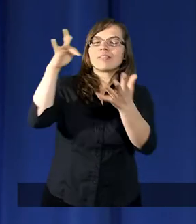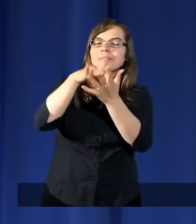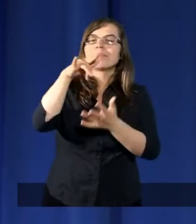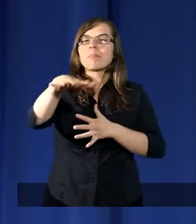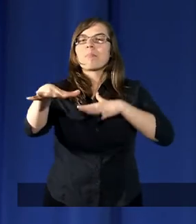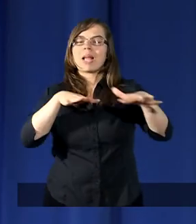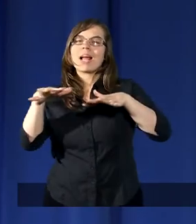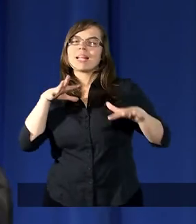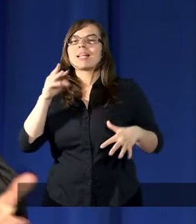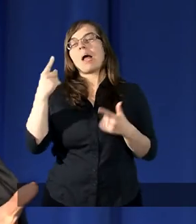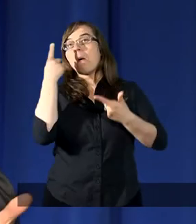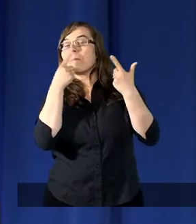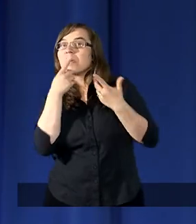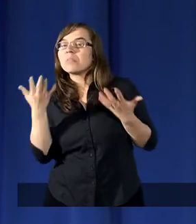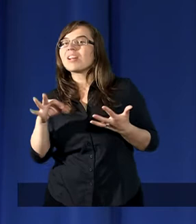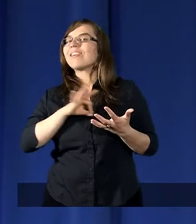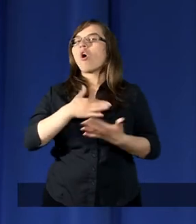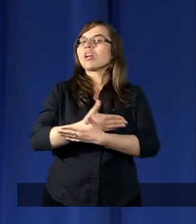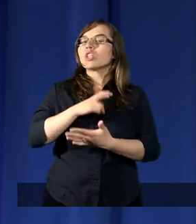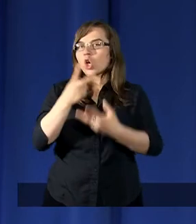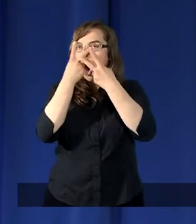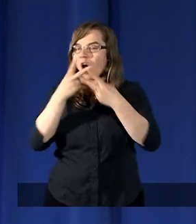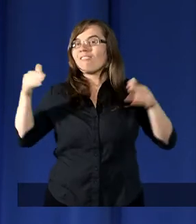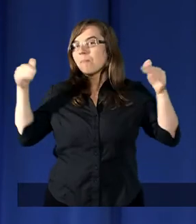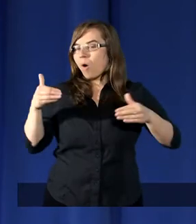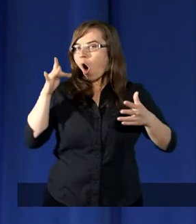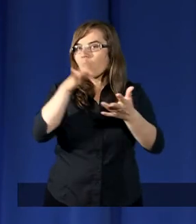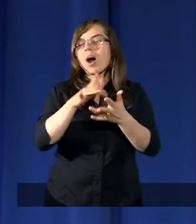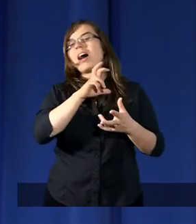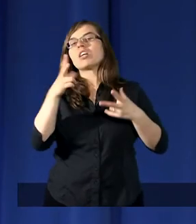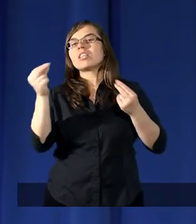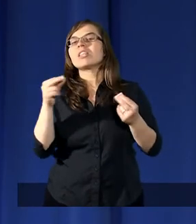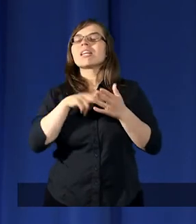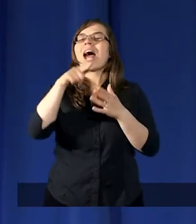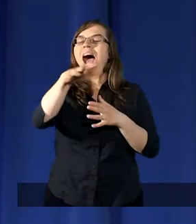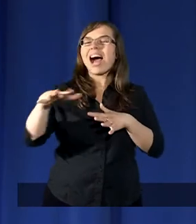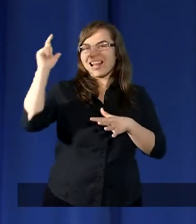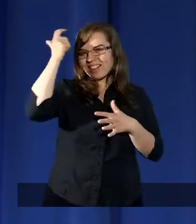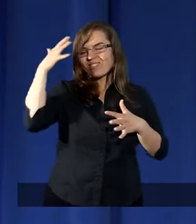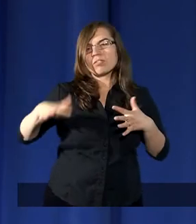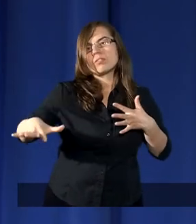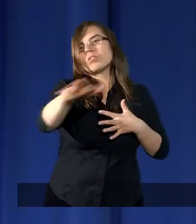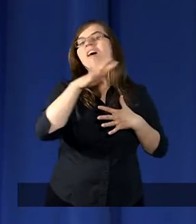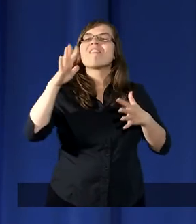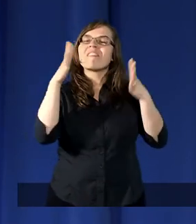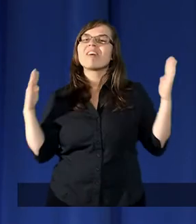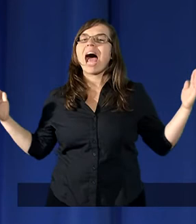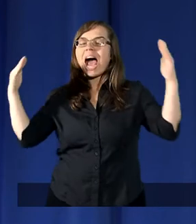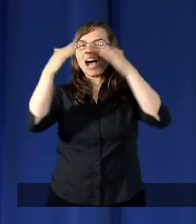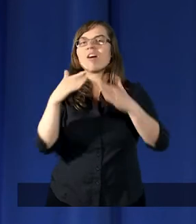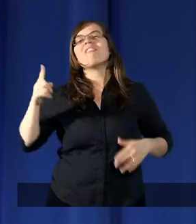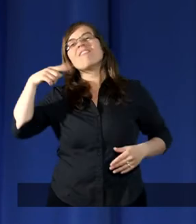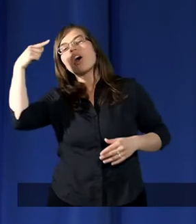swoje dzieci Mojżesza na dworze faraona. A sobie